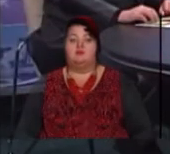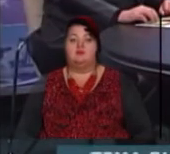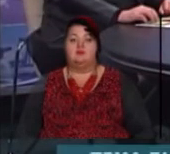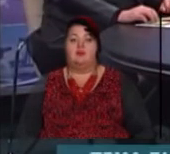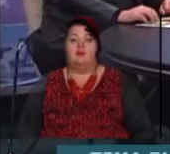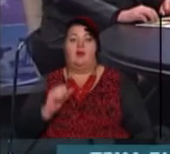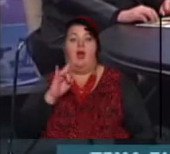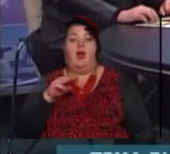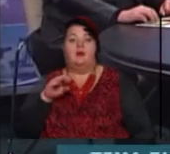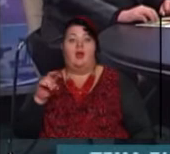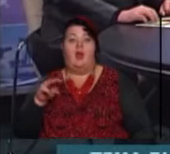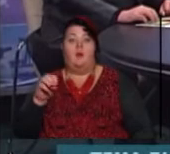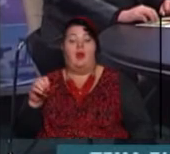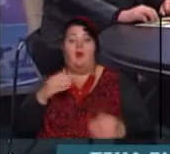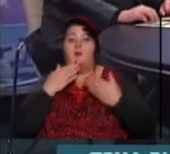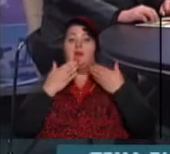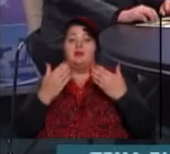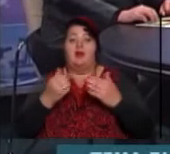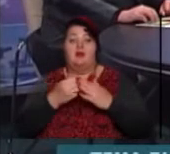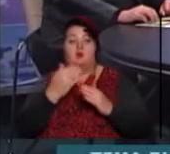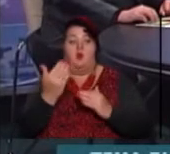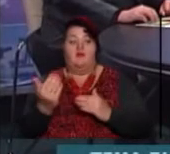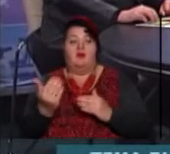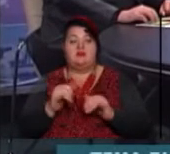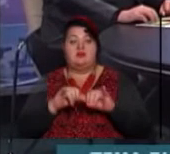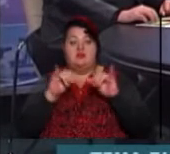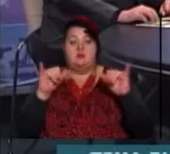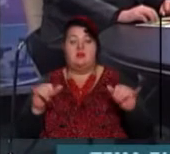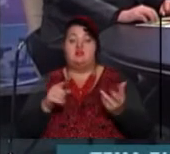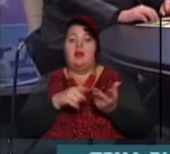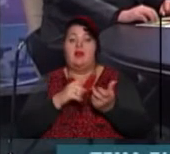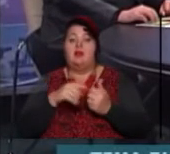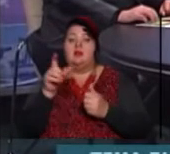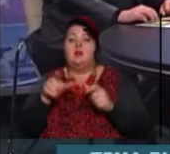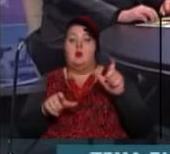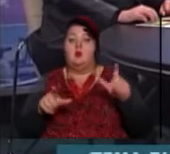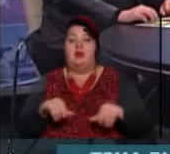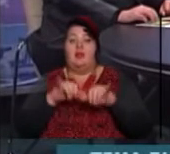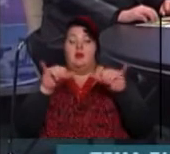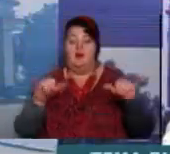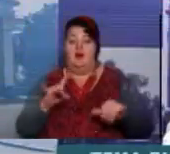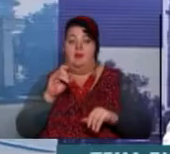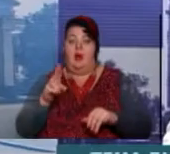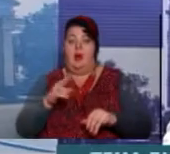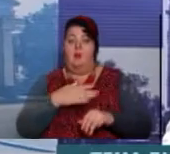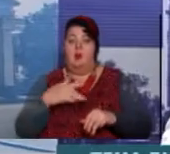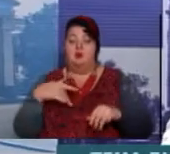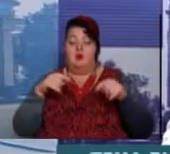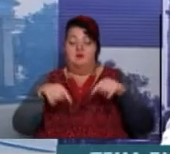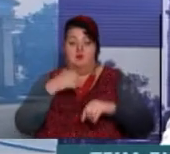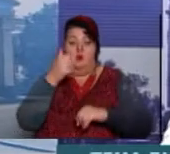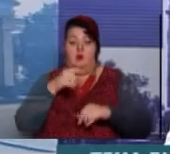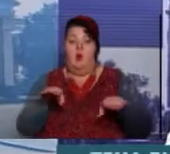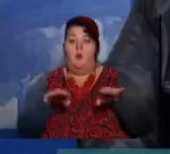Артема Зевенович, питання до вас. Чи збільшилася кількість людей, хворих на рак молочних залоз у цьому році у